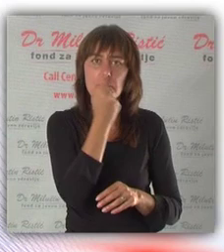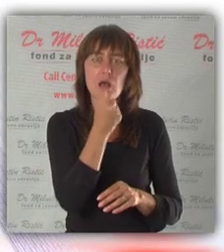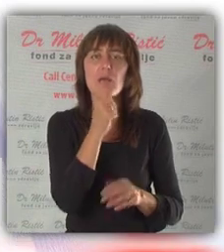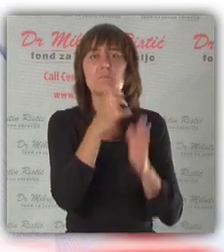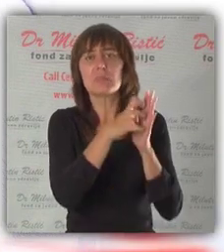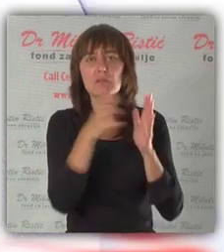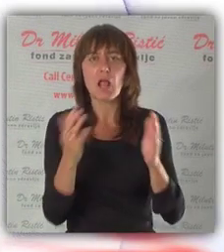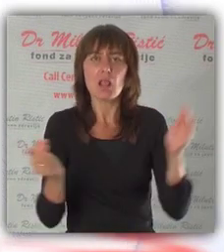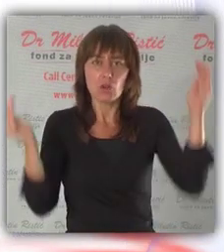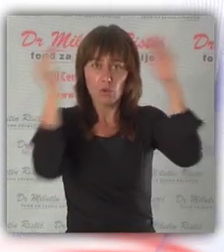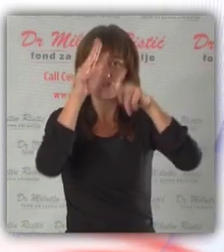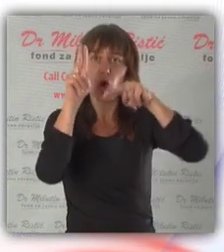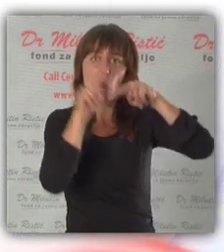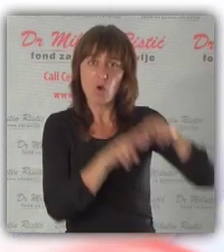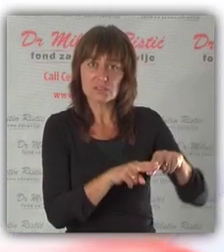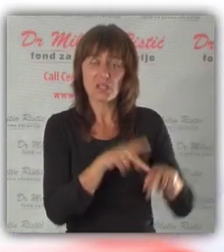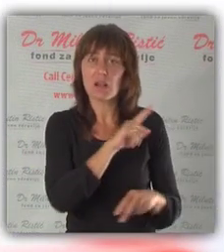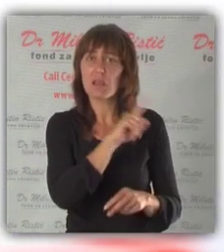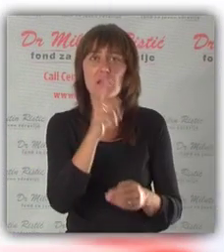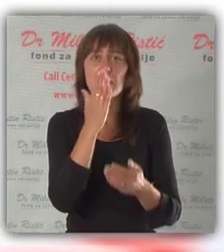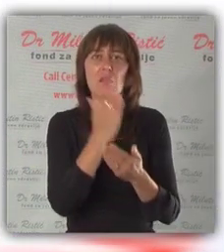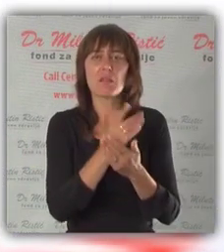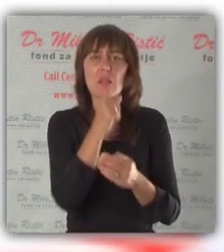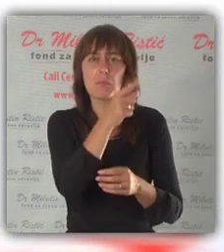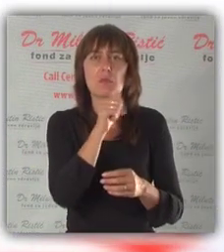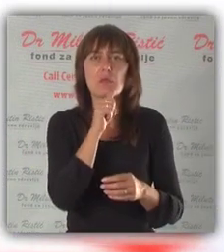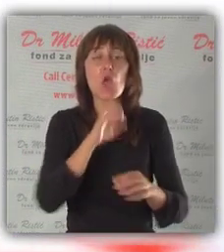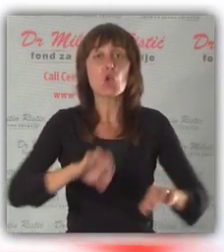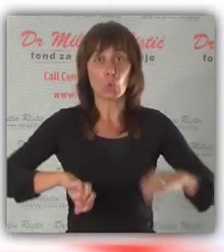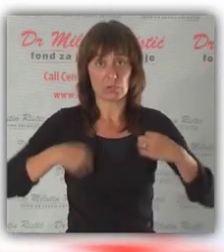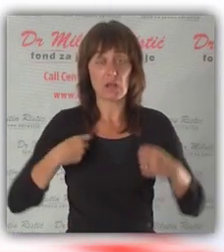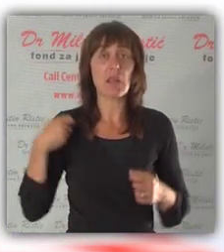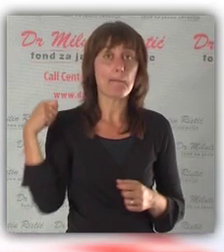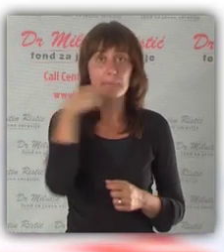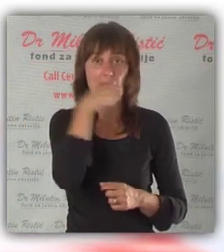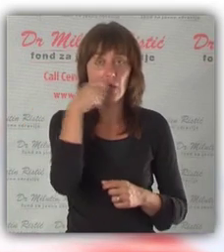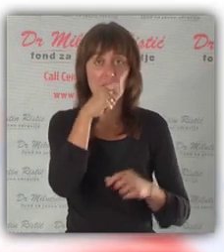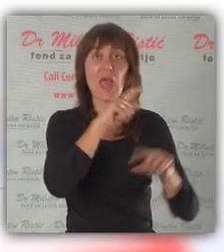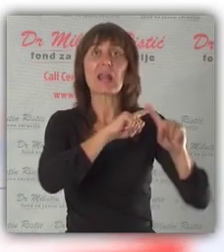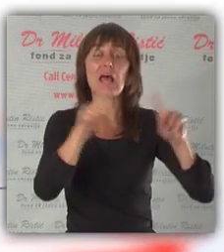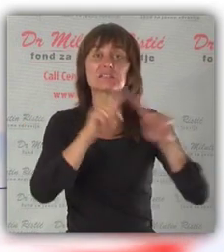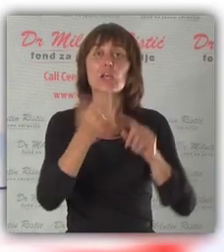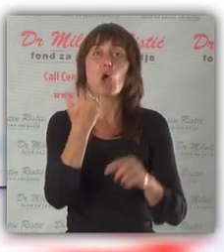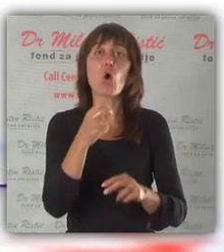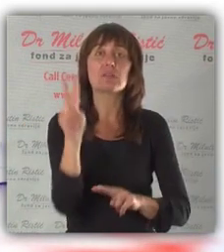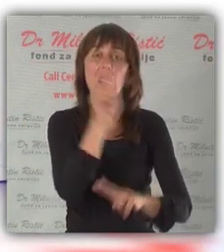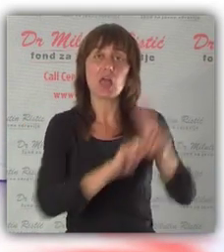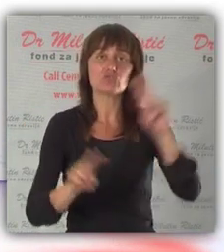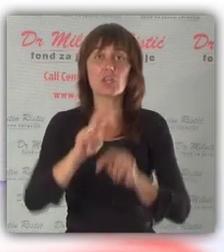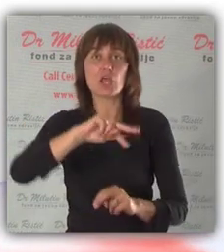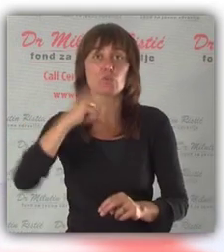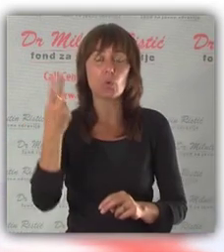zubima i mackin' kivima i dalje bi u toku noći ostali tu, ne bi se uopšte uklonili. Jutrnje pranje je za razliku od